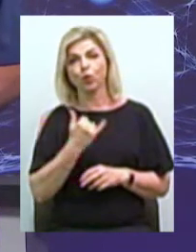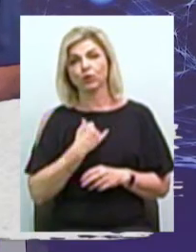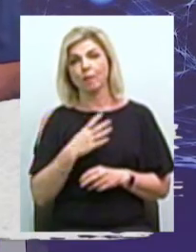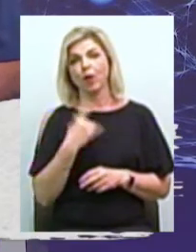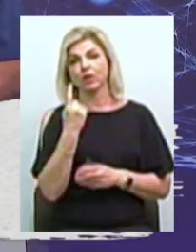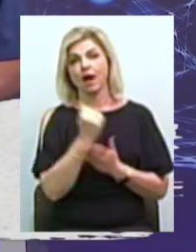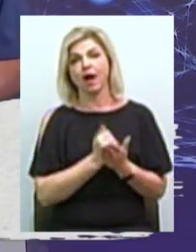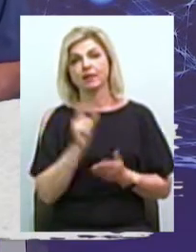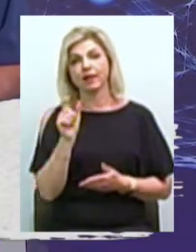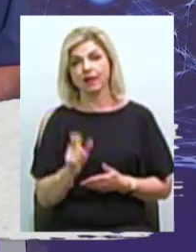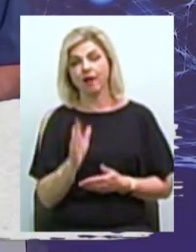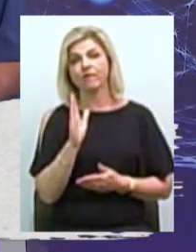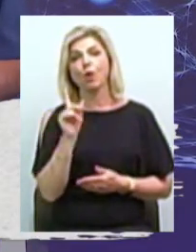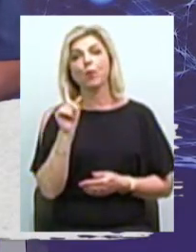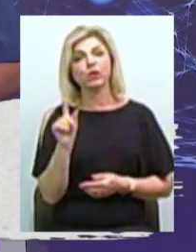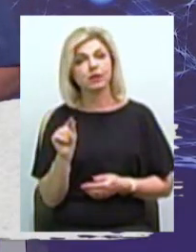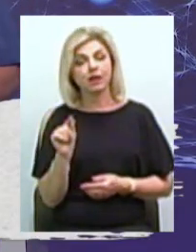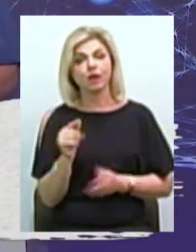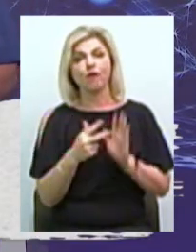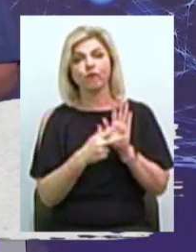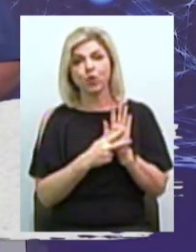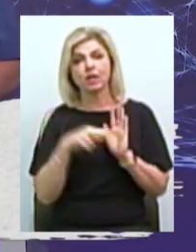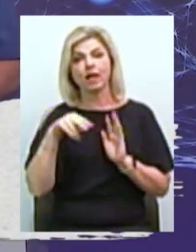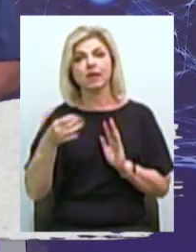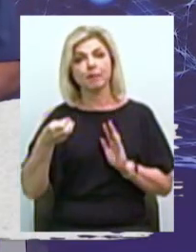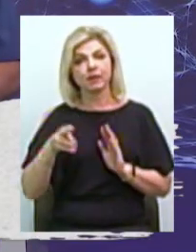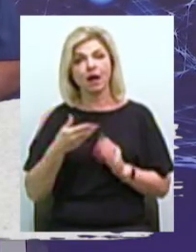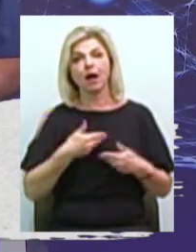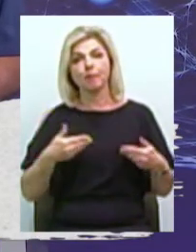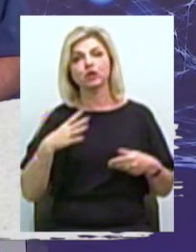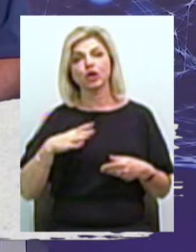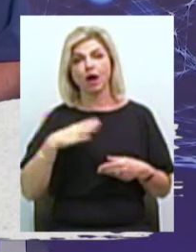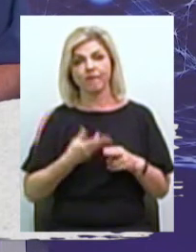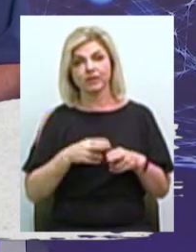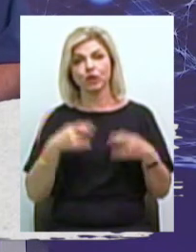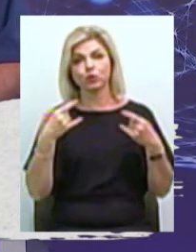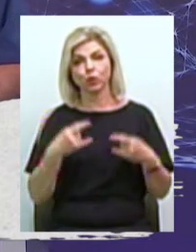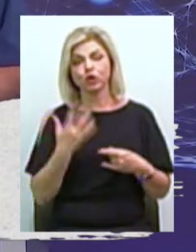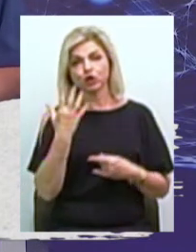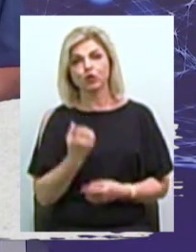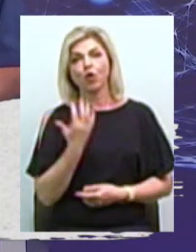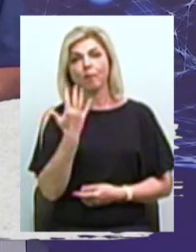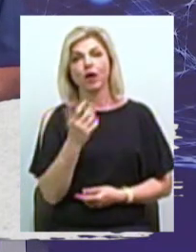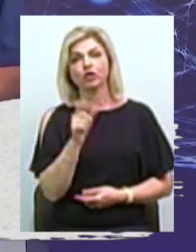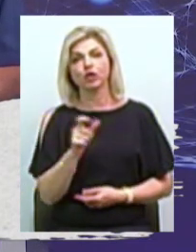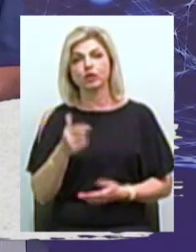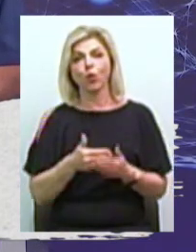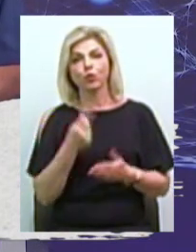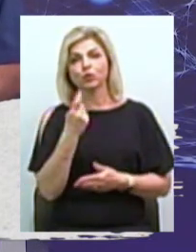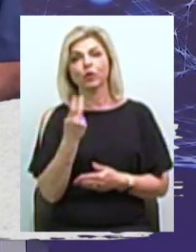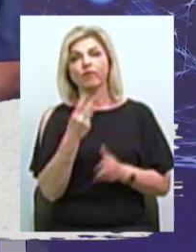кандидат У понеділок, 8 липня, ми чекаємо в цій студії ще п'ятьох кандидатів від 128